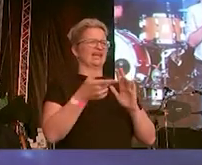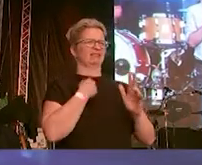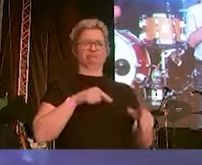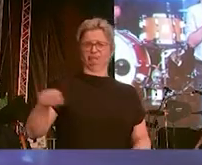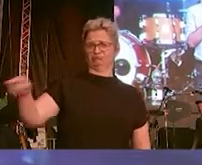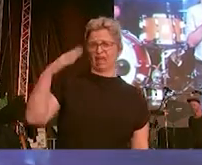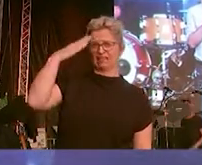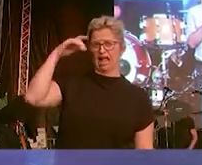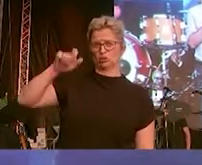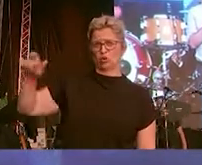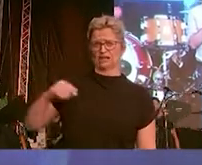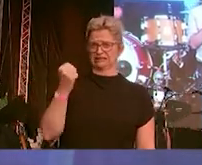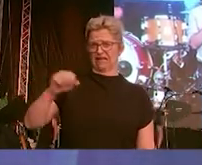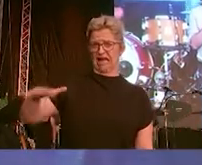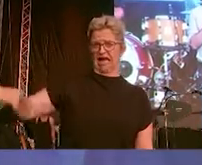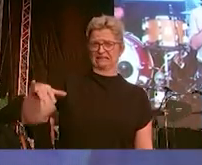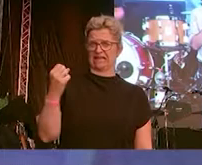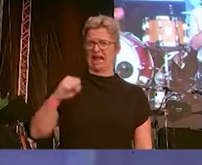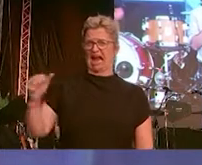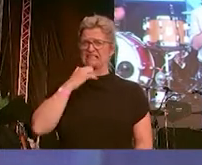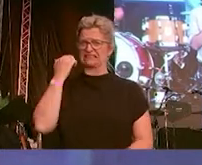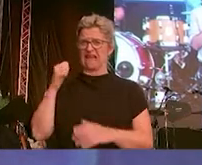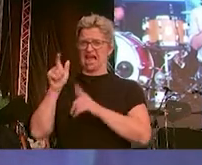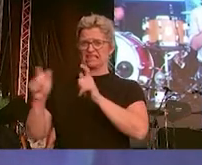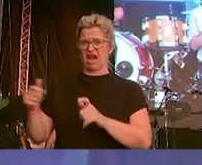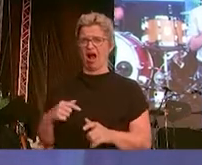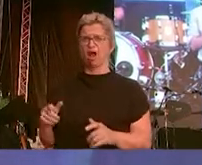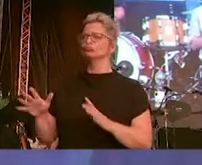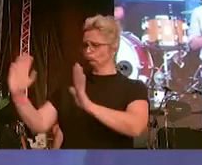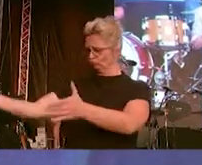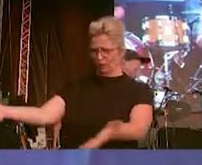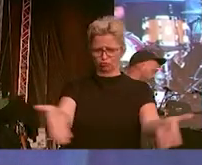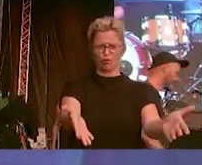Nationalisten, den Rechten, den Rechtsradikalen überlassen wollen.